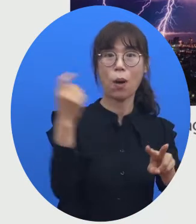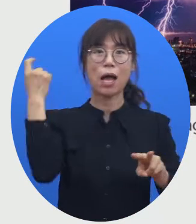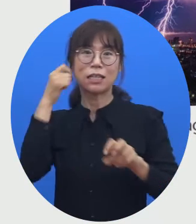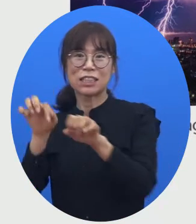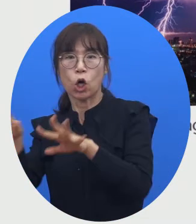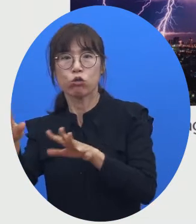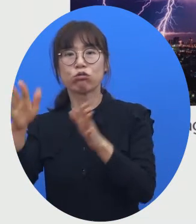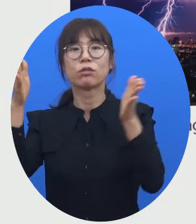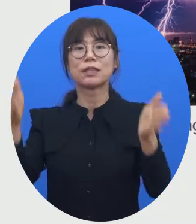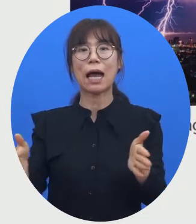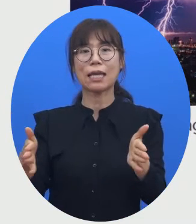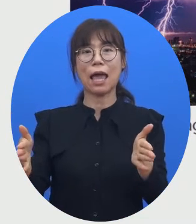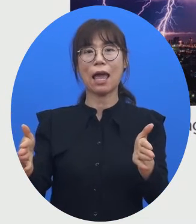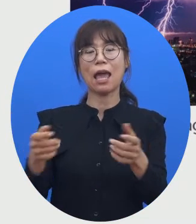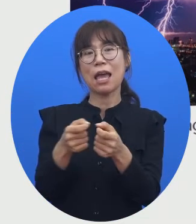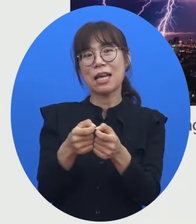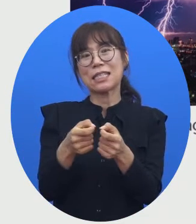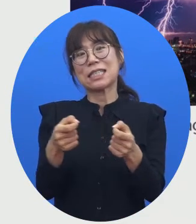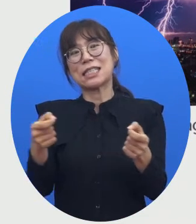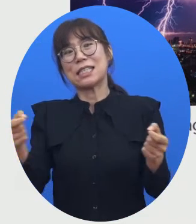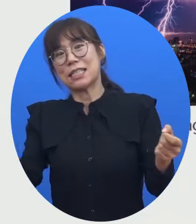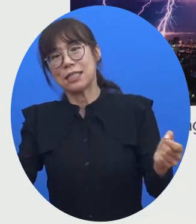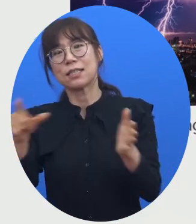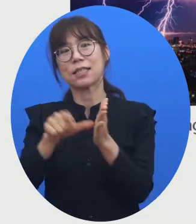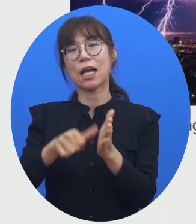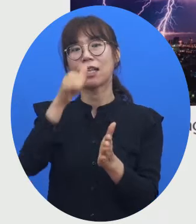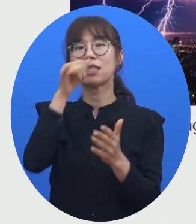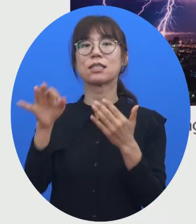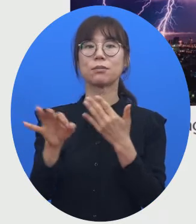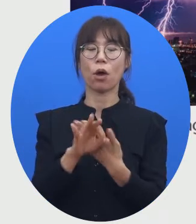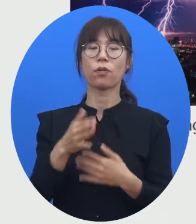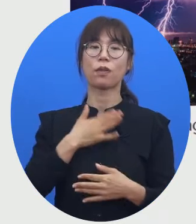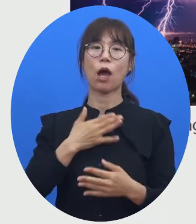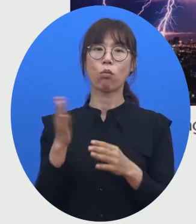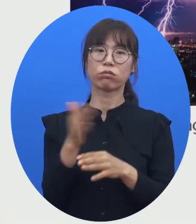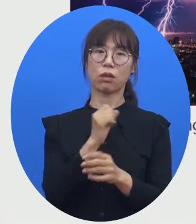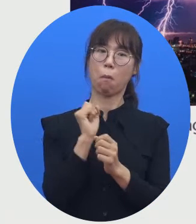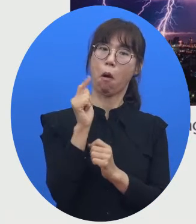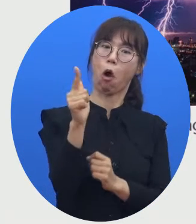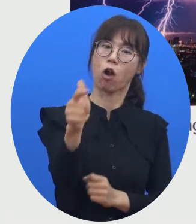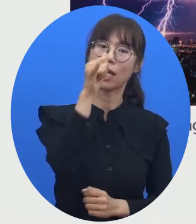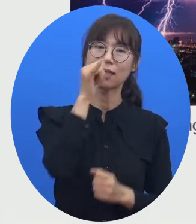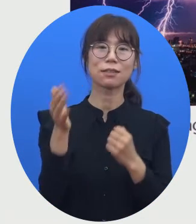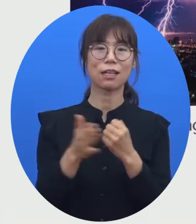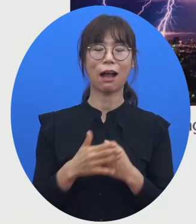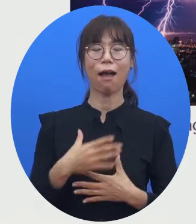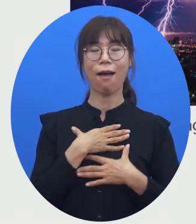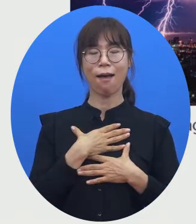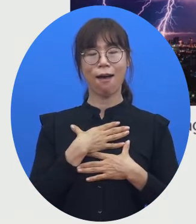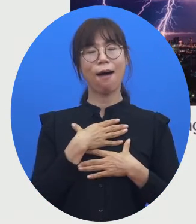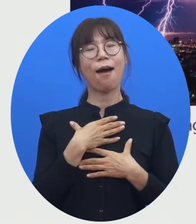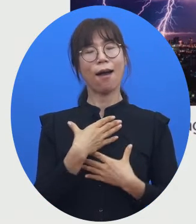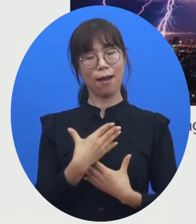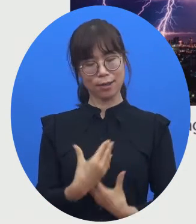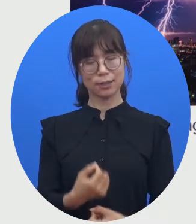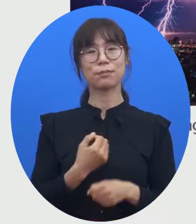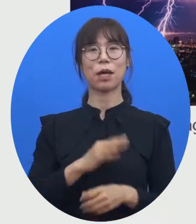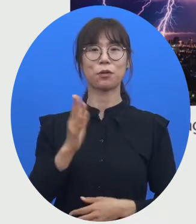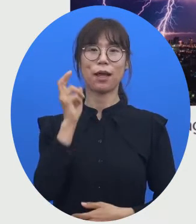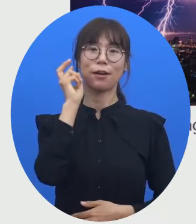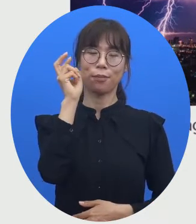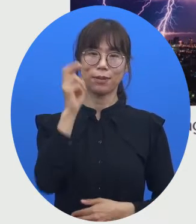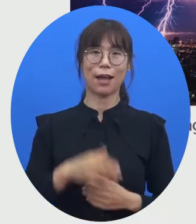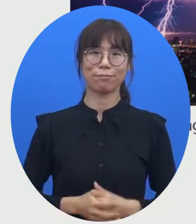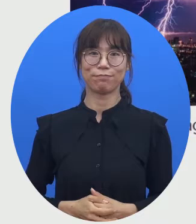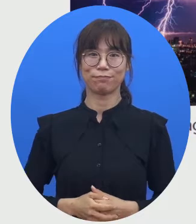여러분들에게서부터 멀리 떨어진 것이니까 안심해도 되겠네요. 이렇게 전파와 음파는